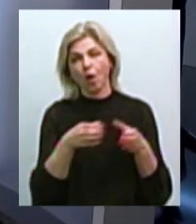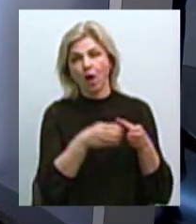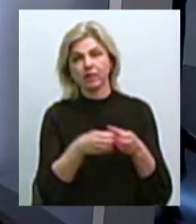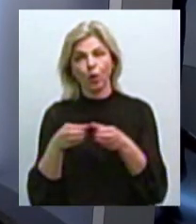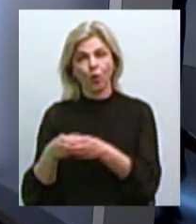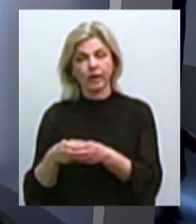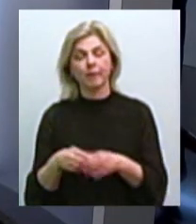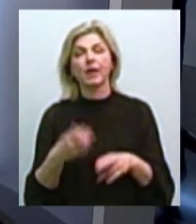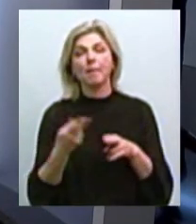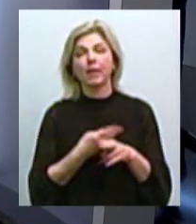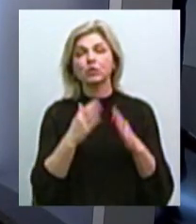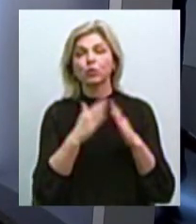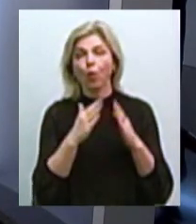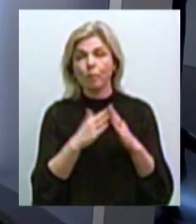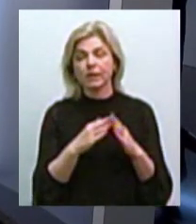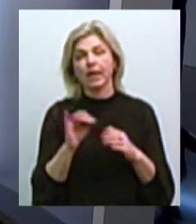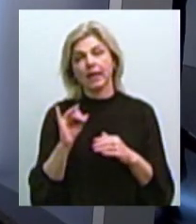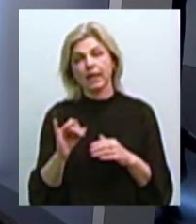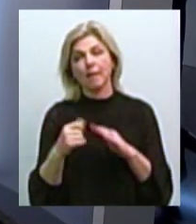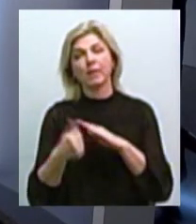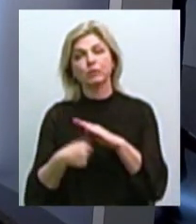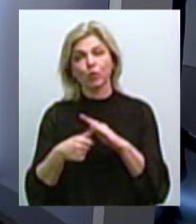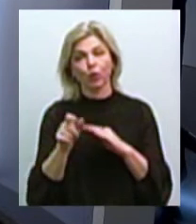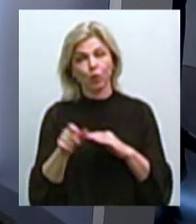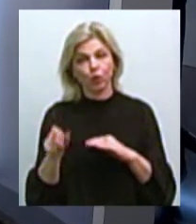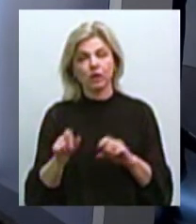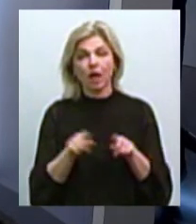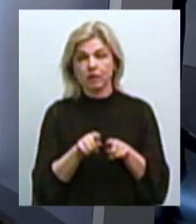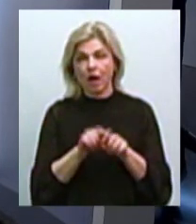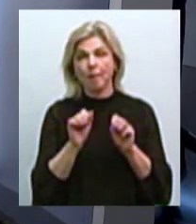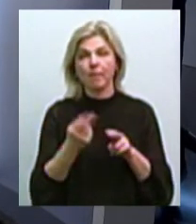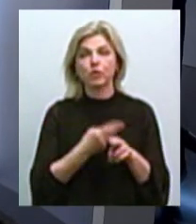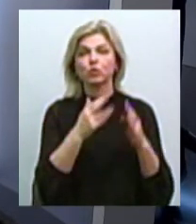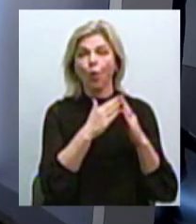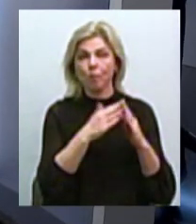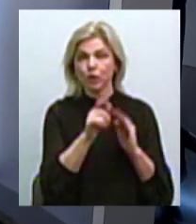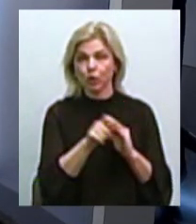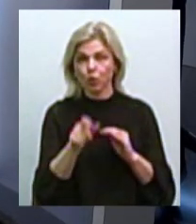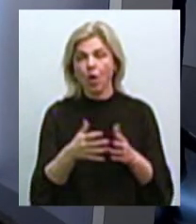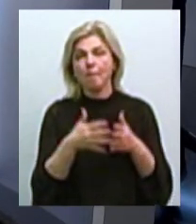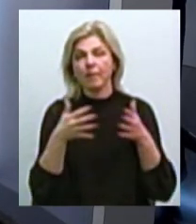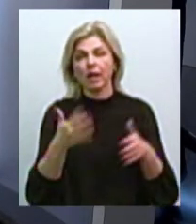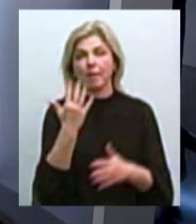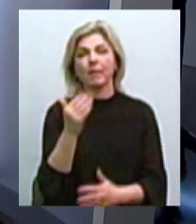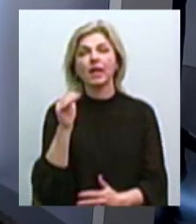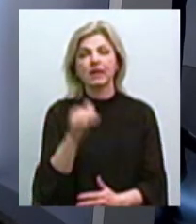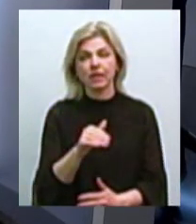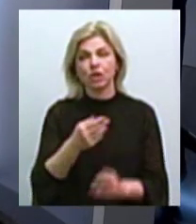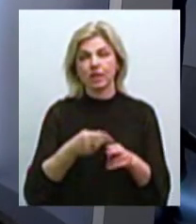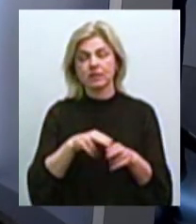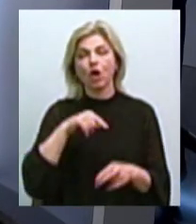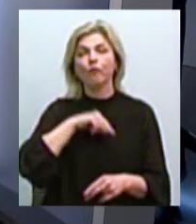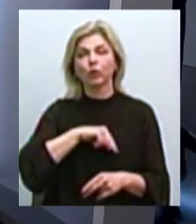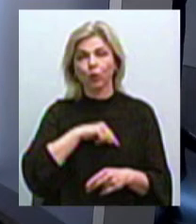До бездомних, як ми казали, є безпритульні, але також бездомною можна вважати і ті більше 5 тисяч внутрішніх переміщених